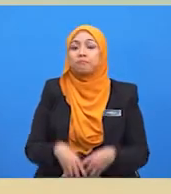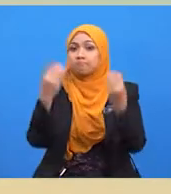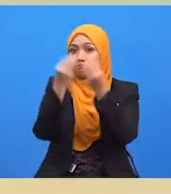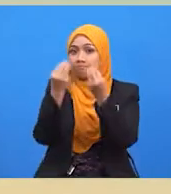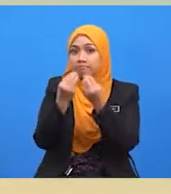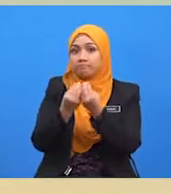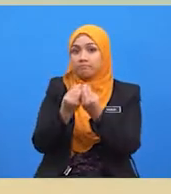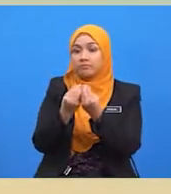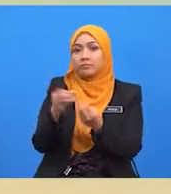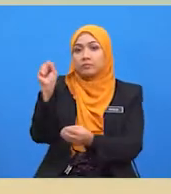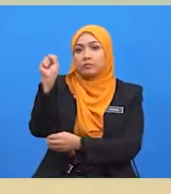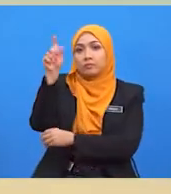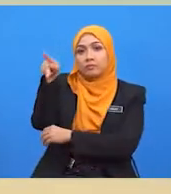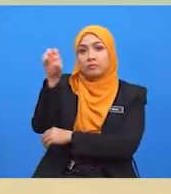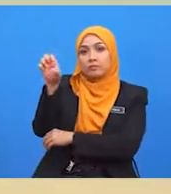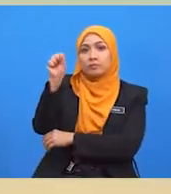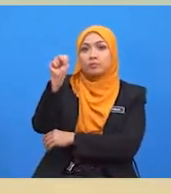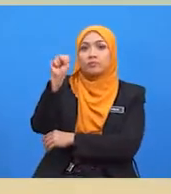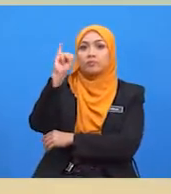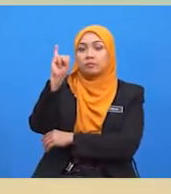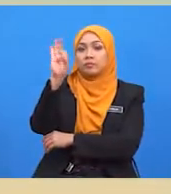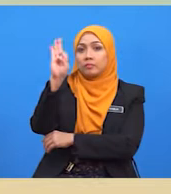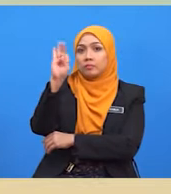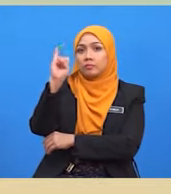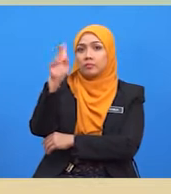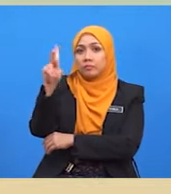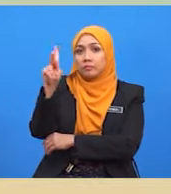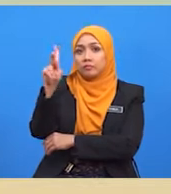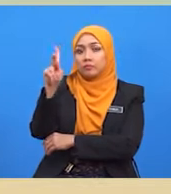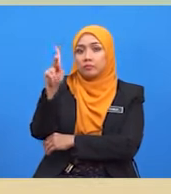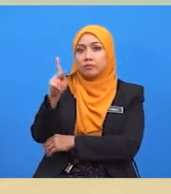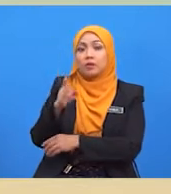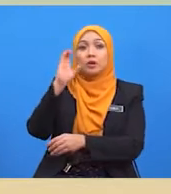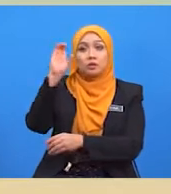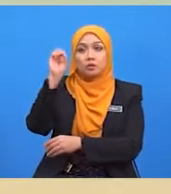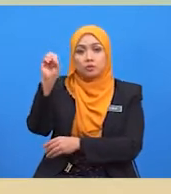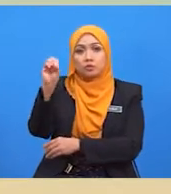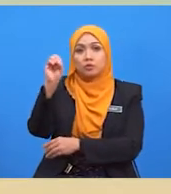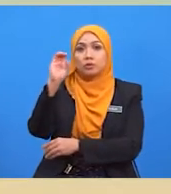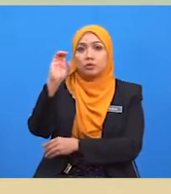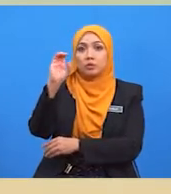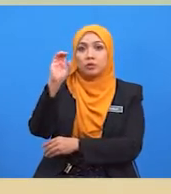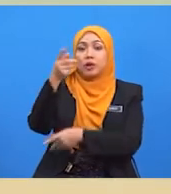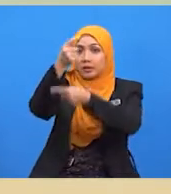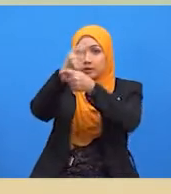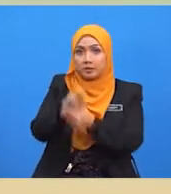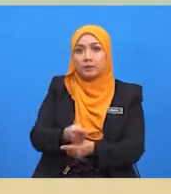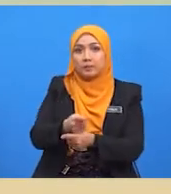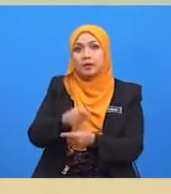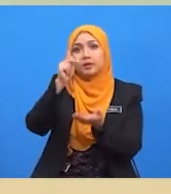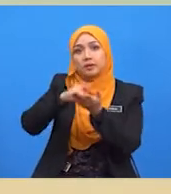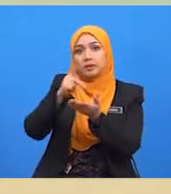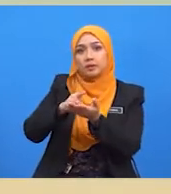spesifik pula adalah cukai tetap yang dihitung berdasarkan kuantiti